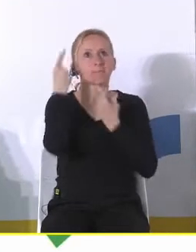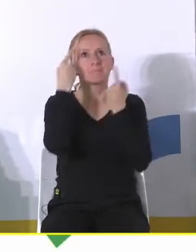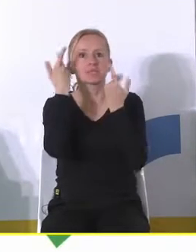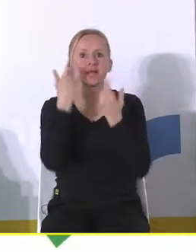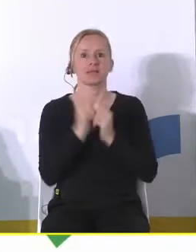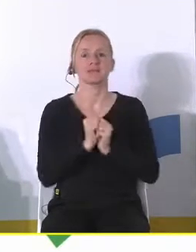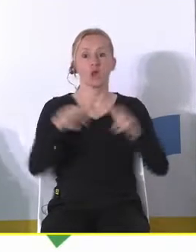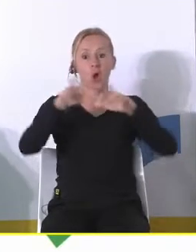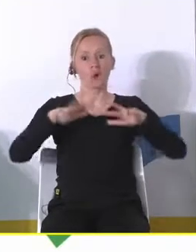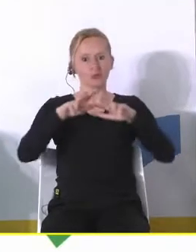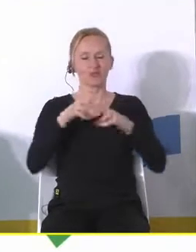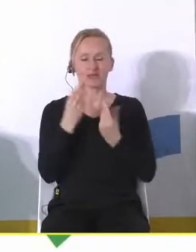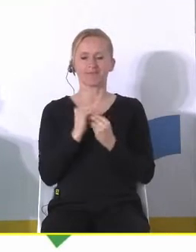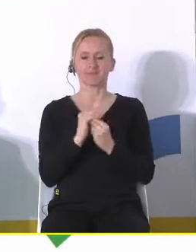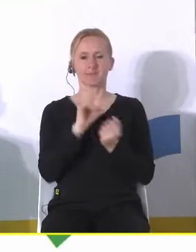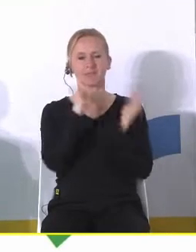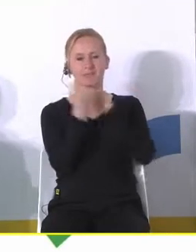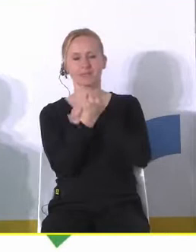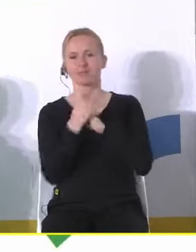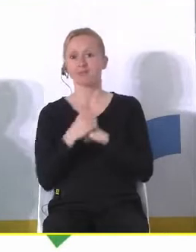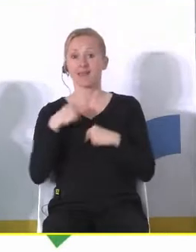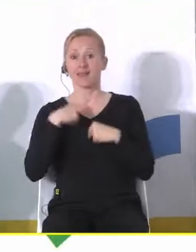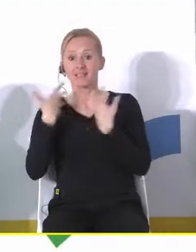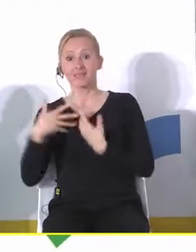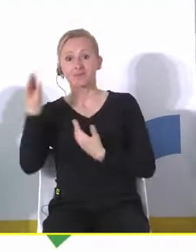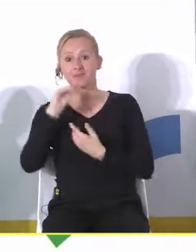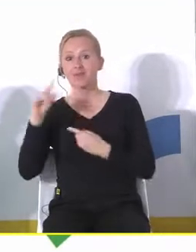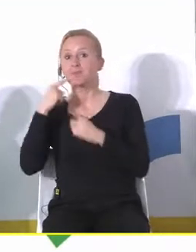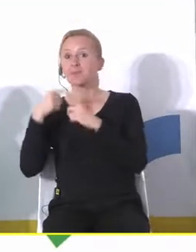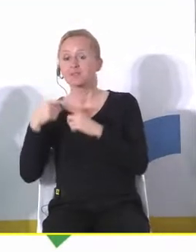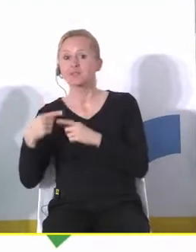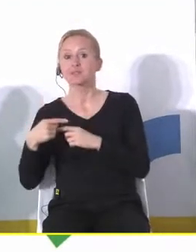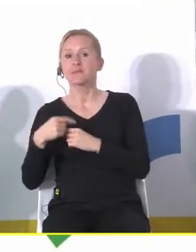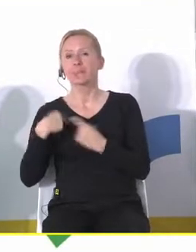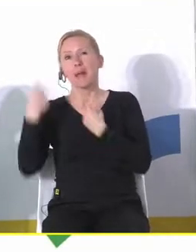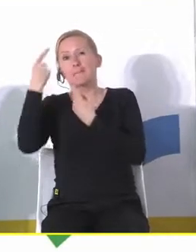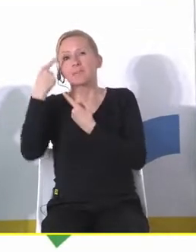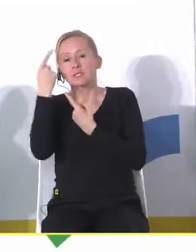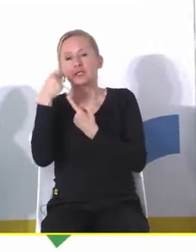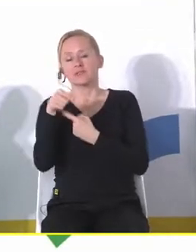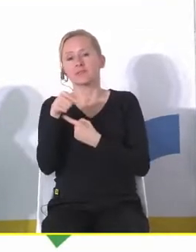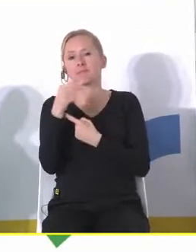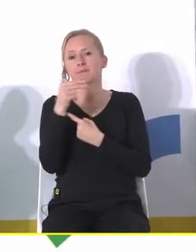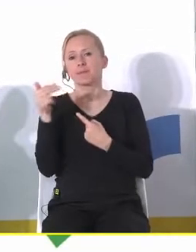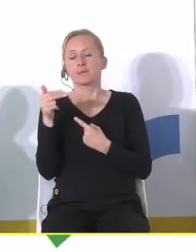z tą rodziną i pan profesor Michalski ja chciałem też jeszcze dopowiedzieć bo myślę sobie że w tym